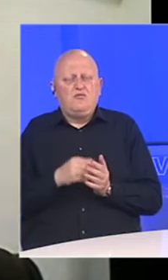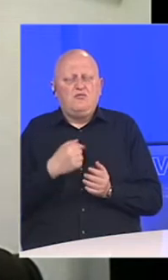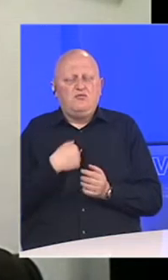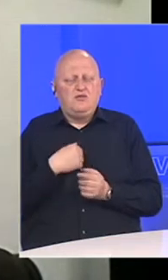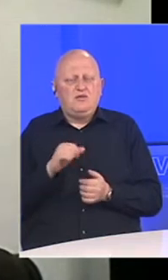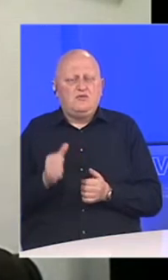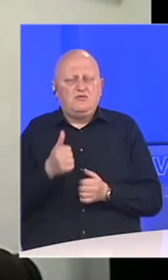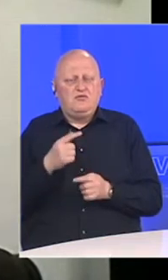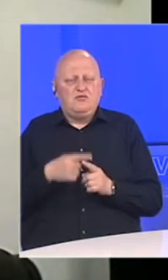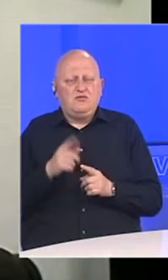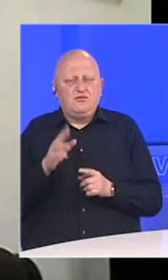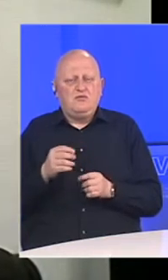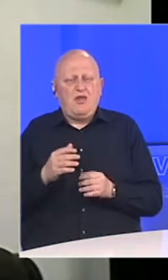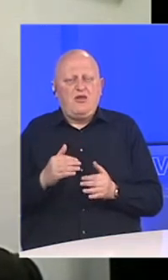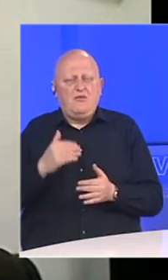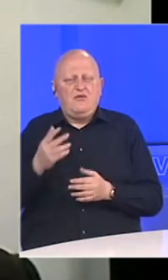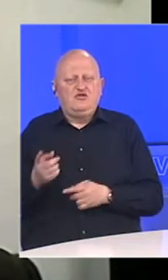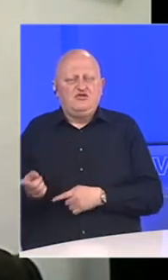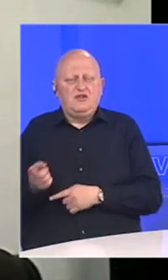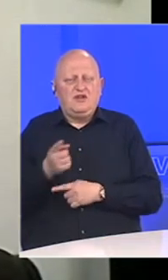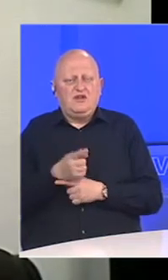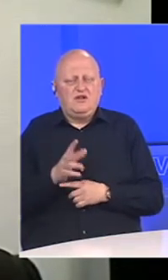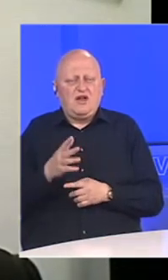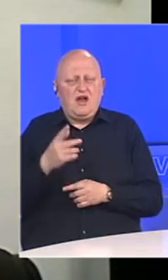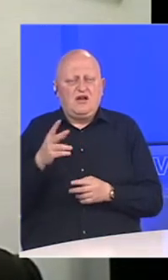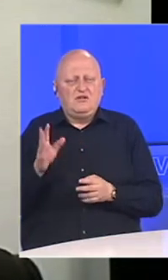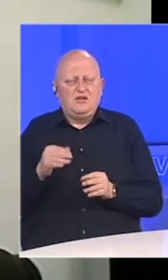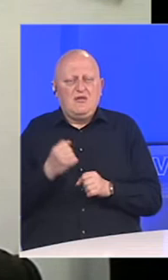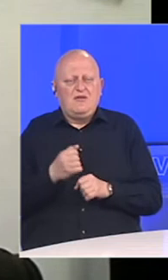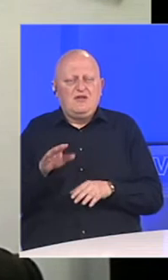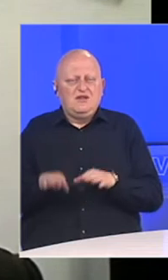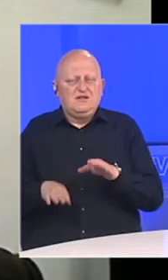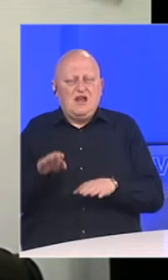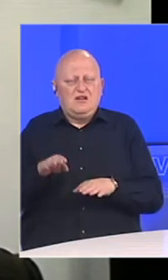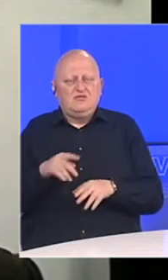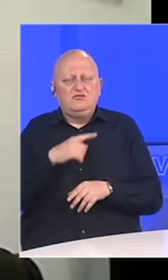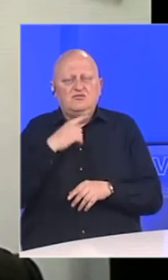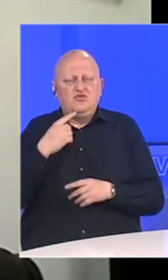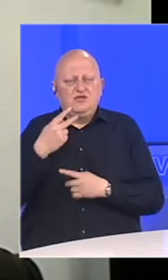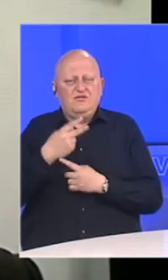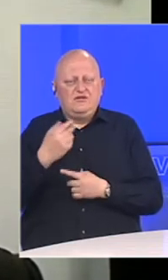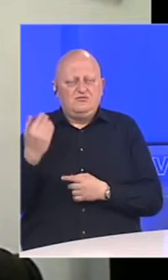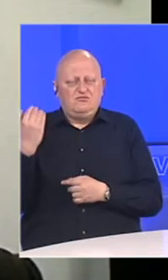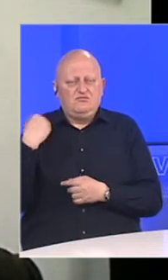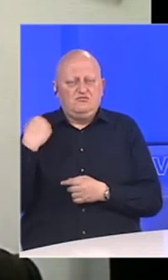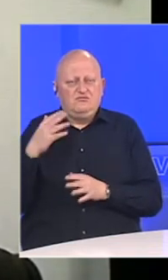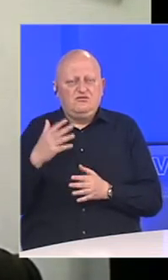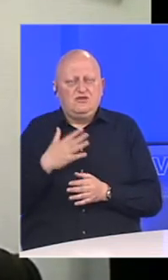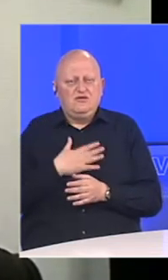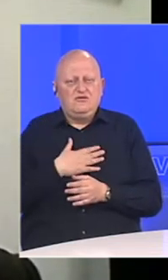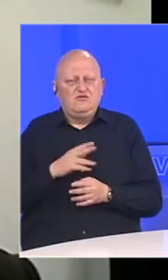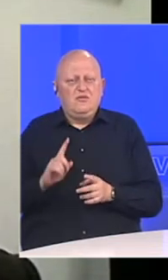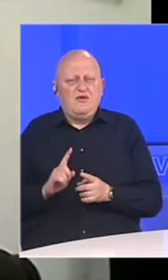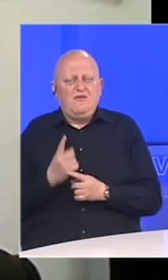smo u prvi mah išli malo sa većim naružbama, tako da smo napravili neke zalihe. Dosta firmi nam se javilo sa nekim svojim